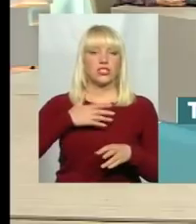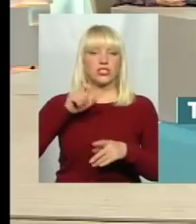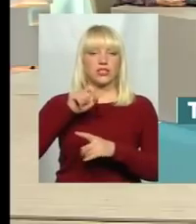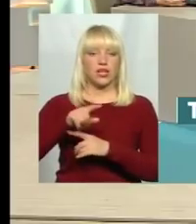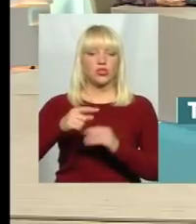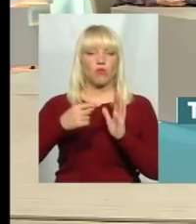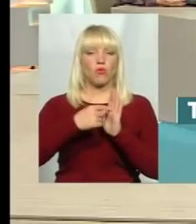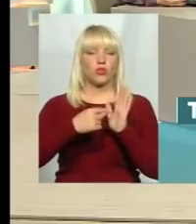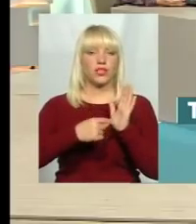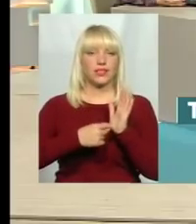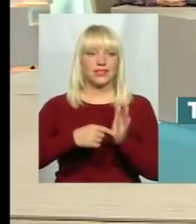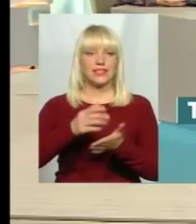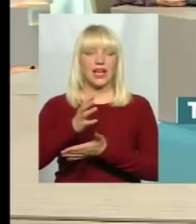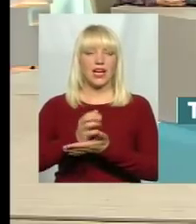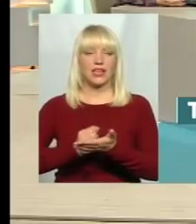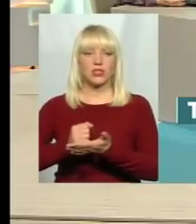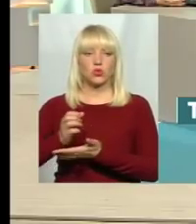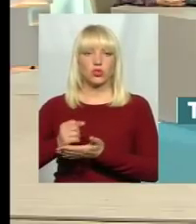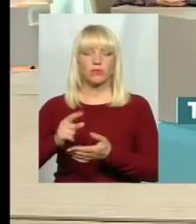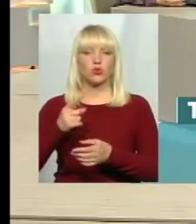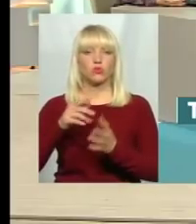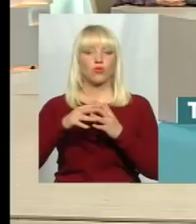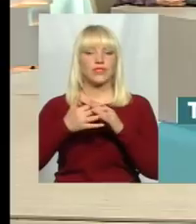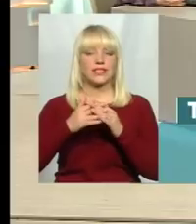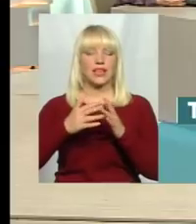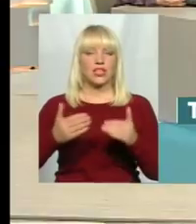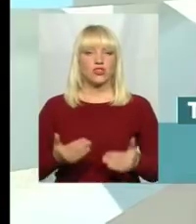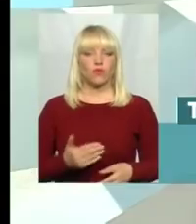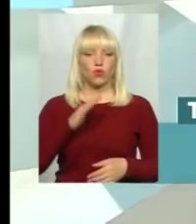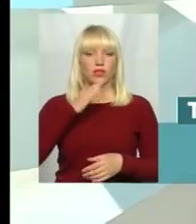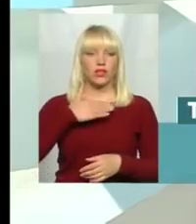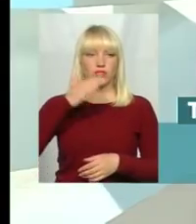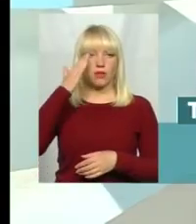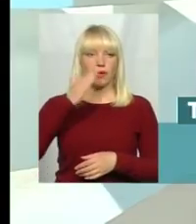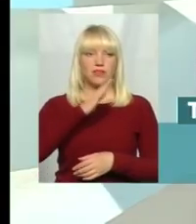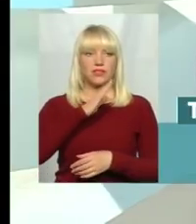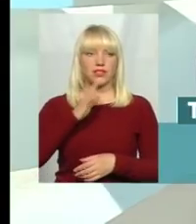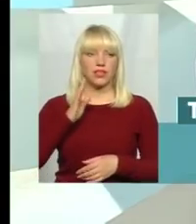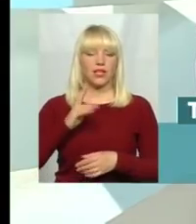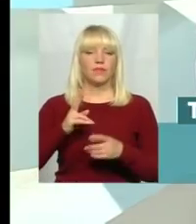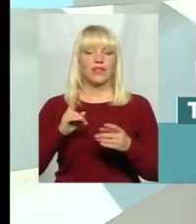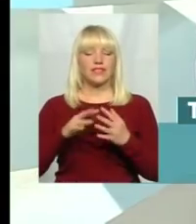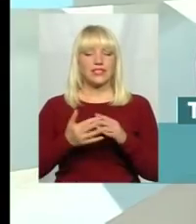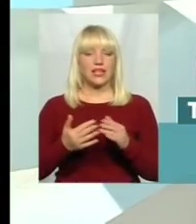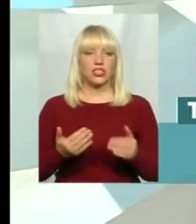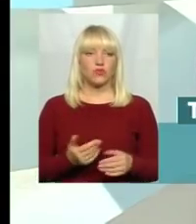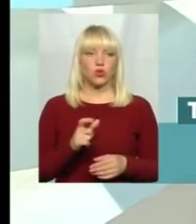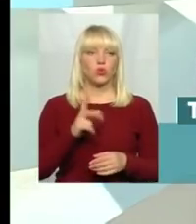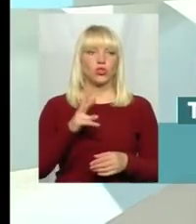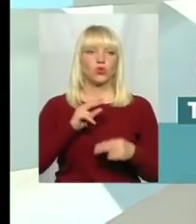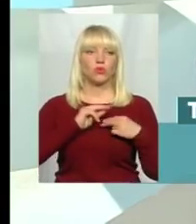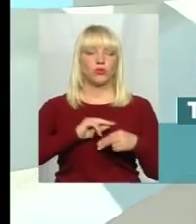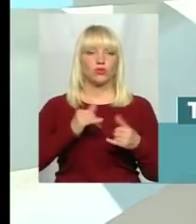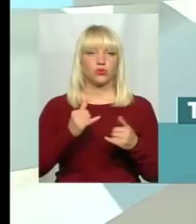ресурсами, тому що в селах вже ж наші батьки живуть. В селах живуть люди, які працюють сьогодні, ну, порівняють місто і в селі, які мають